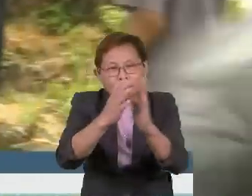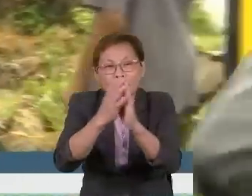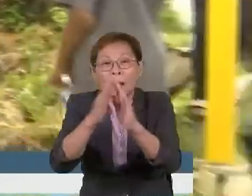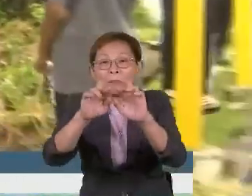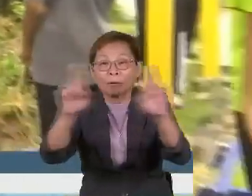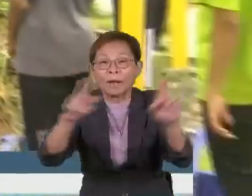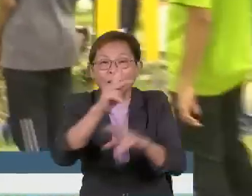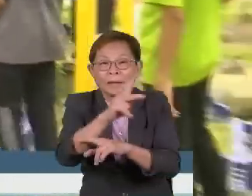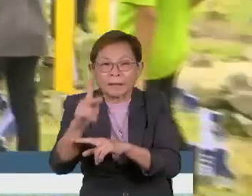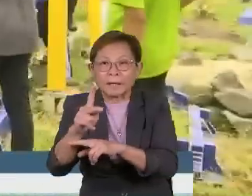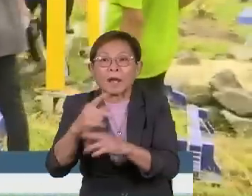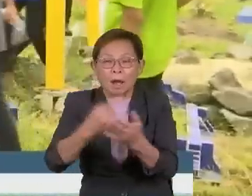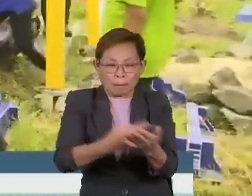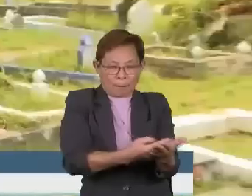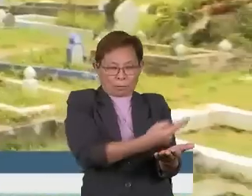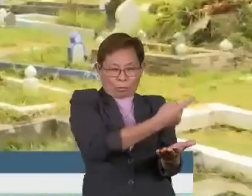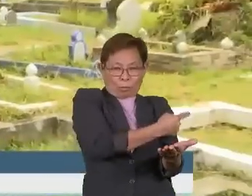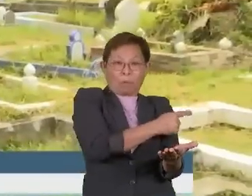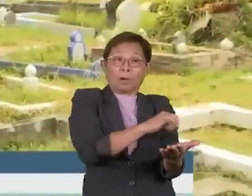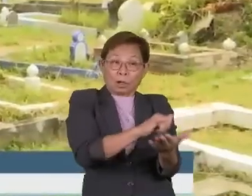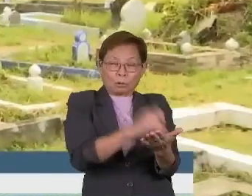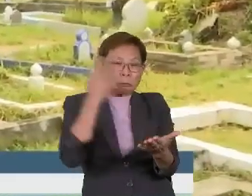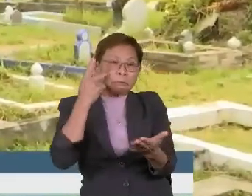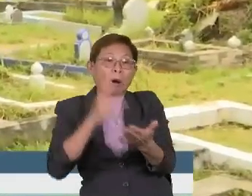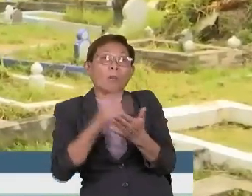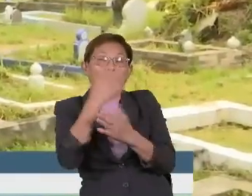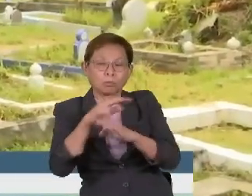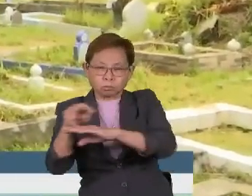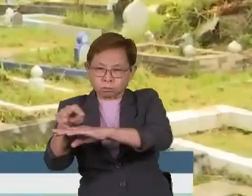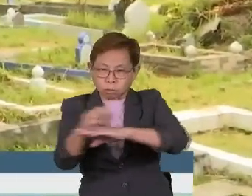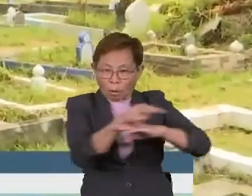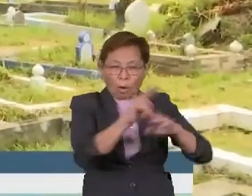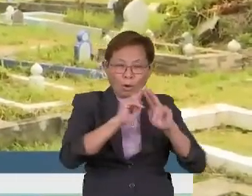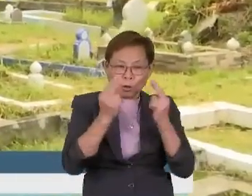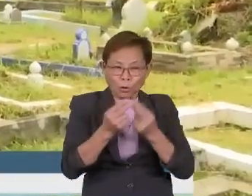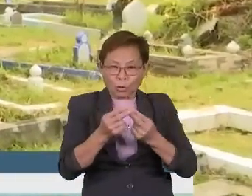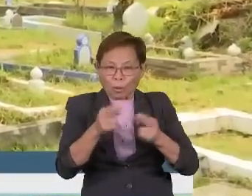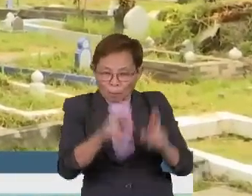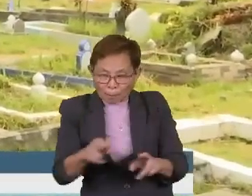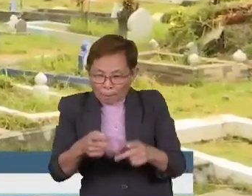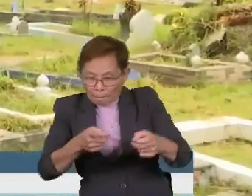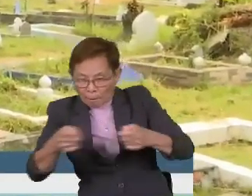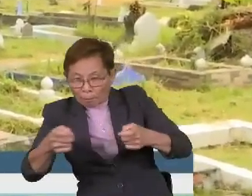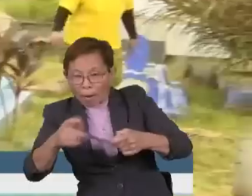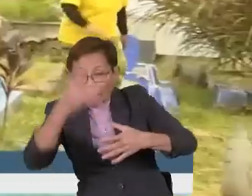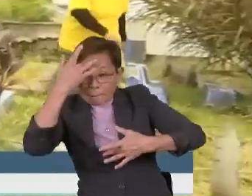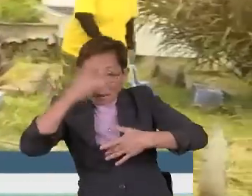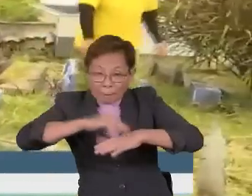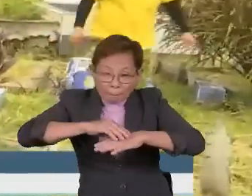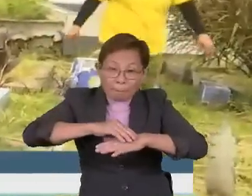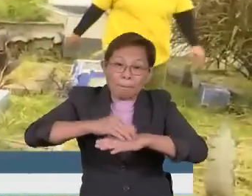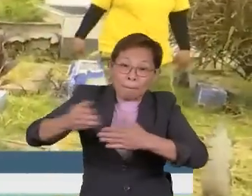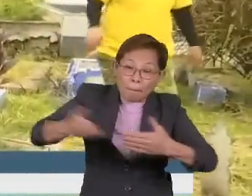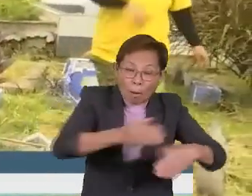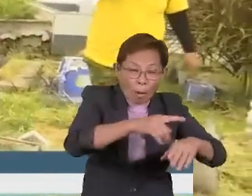Kota Kinabalu setakat minggu lepas. Perkara itu dikesan hasil pementauan Unit Rancangan Kawalan Penyakit Bawaan Vektor yang